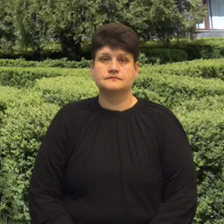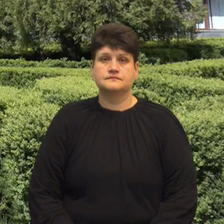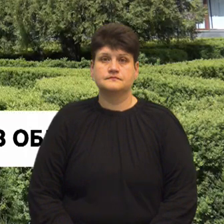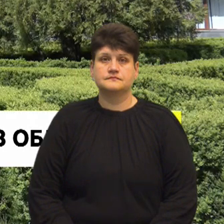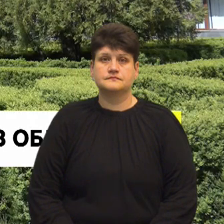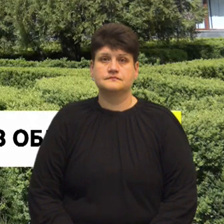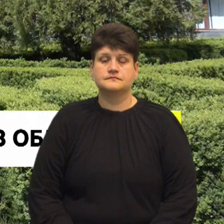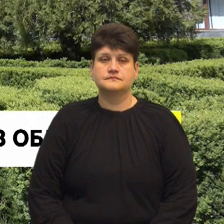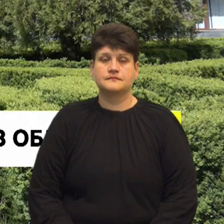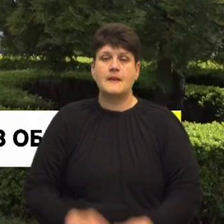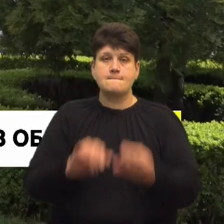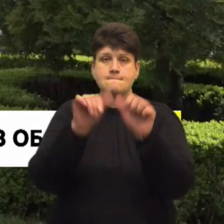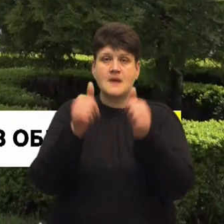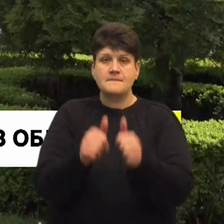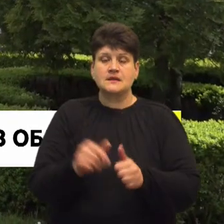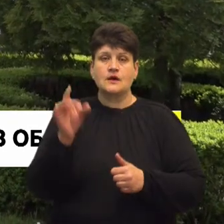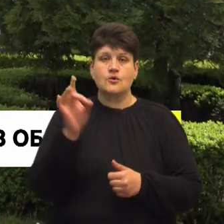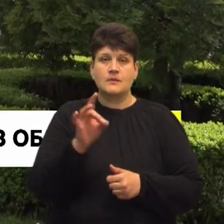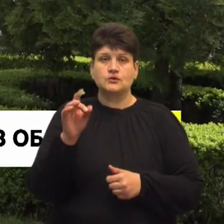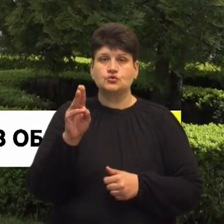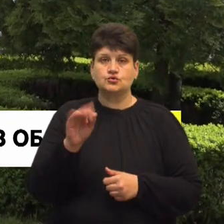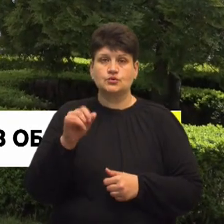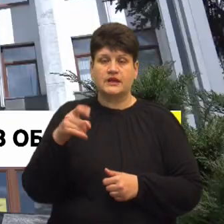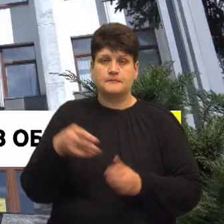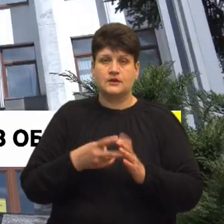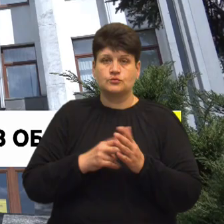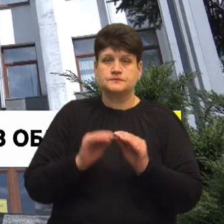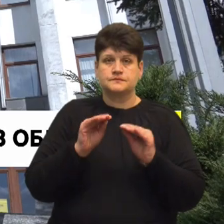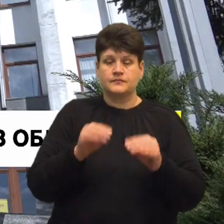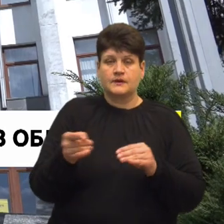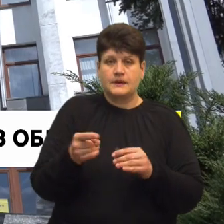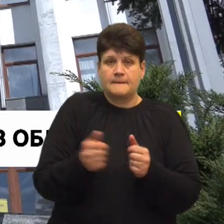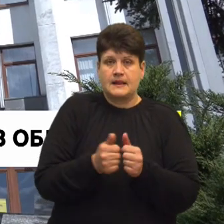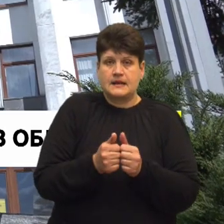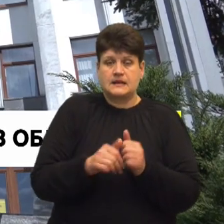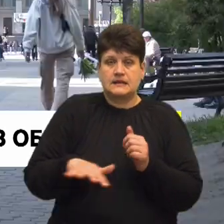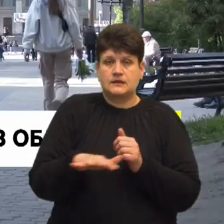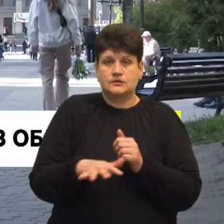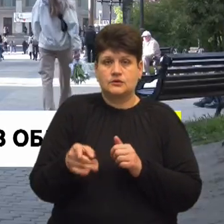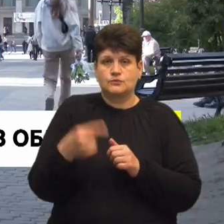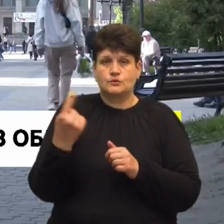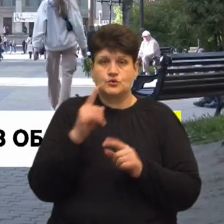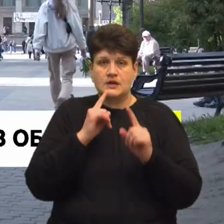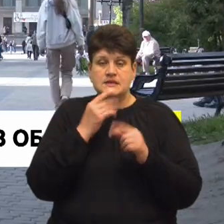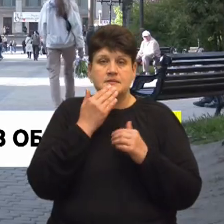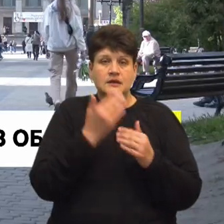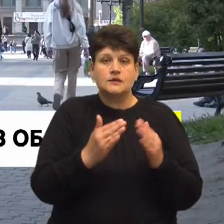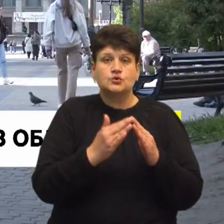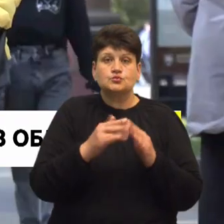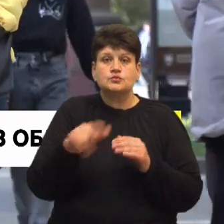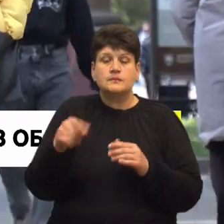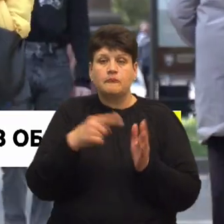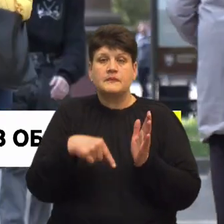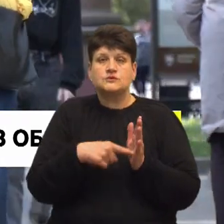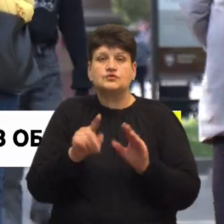Пам'ятник Роману Шухевичу планують встановити в Тернополі на прилеглій території до Тернопільської облради. Ми запитали думку жителів міста щодо